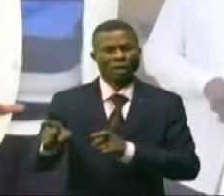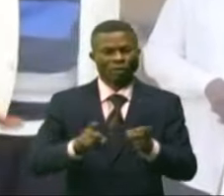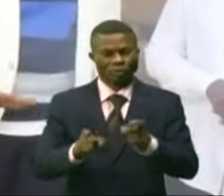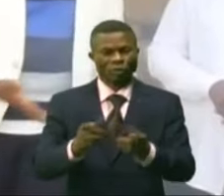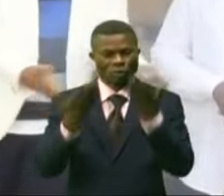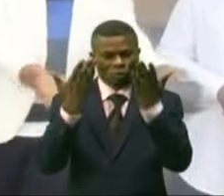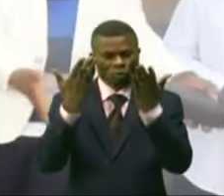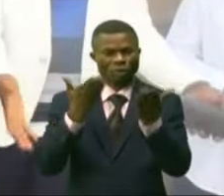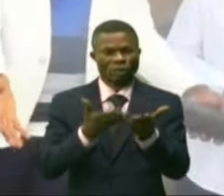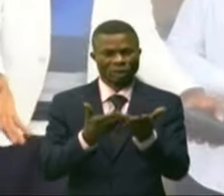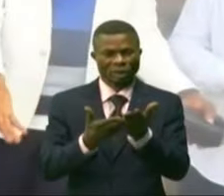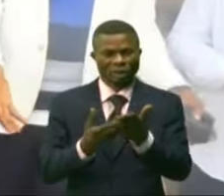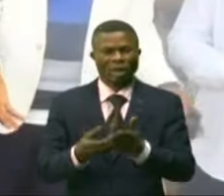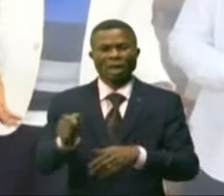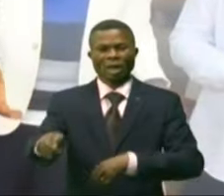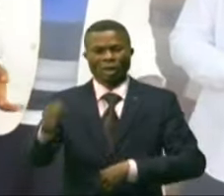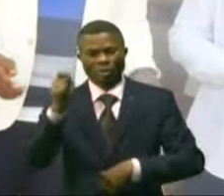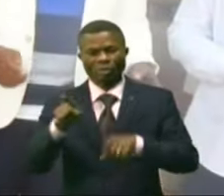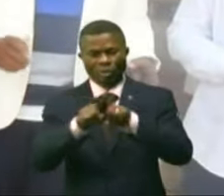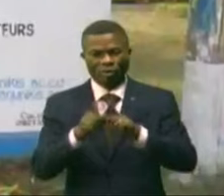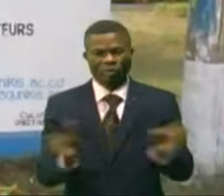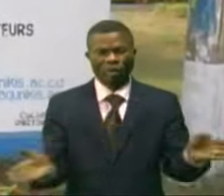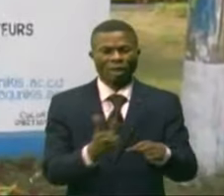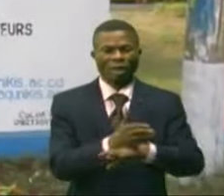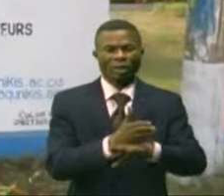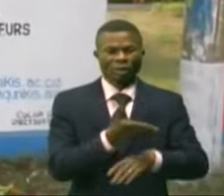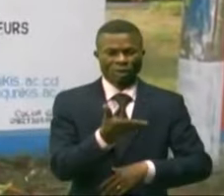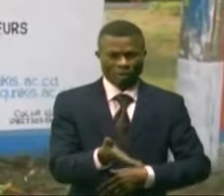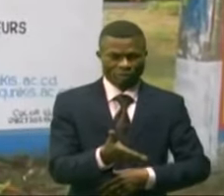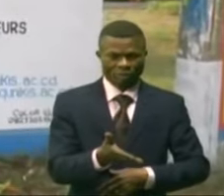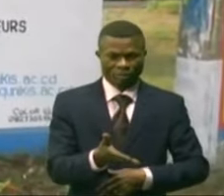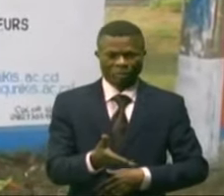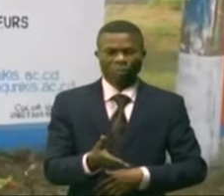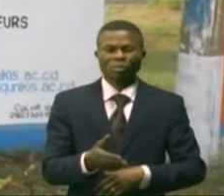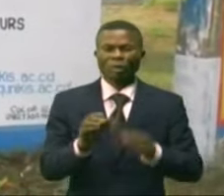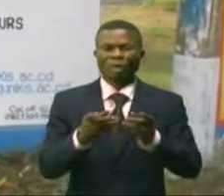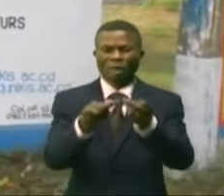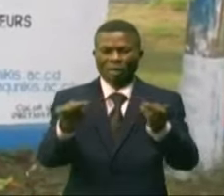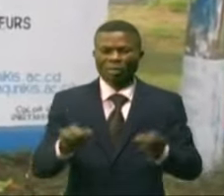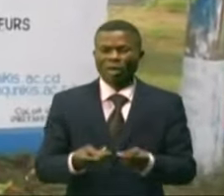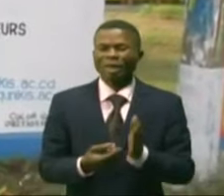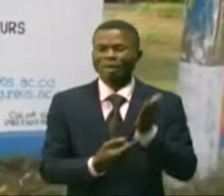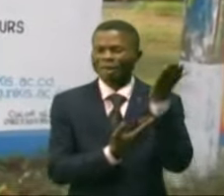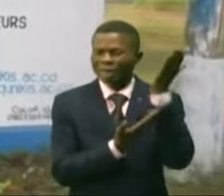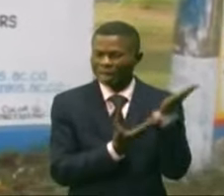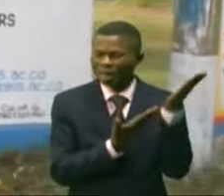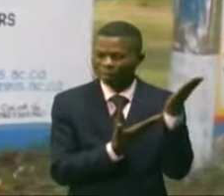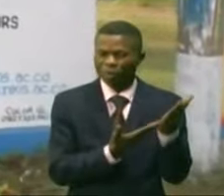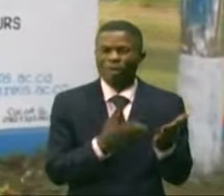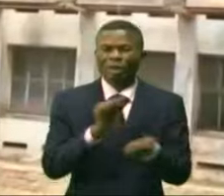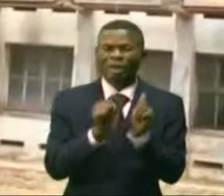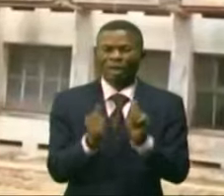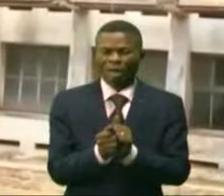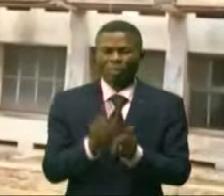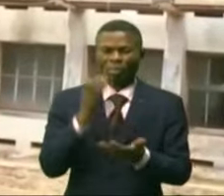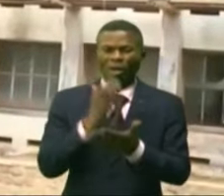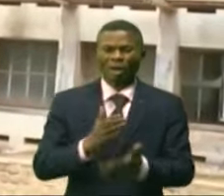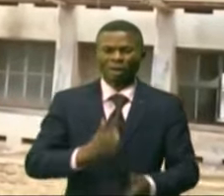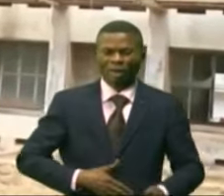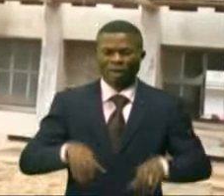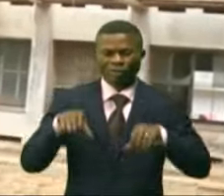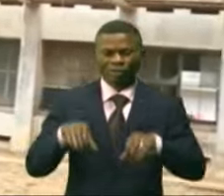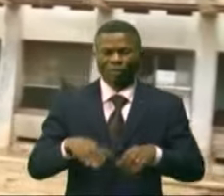institution spécialisée en pêche et en aquaculture. Secteur clé de la sécurité alimentaire, en RDC, les bâtiments